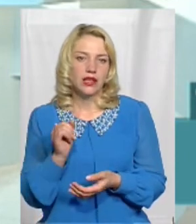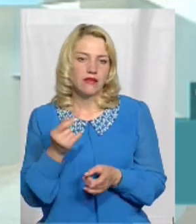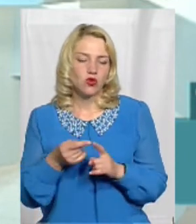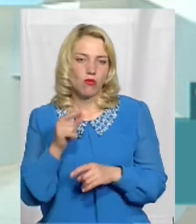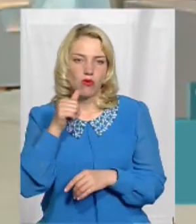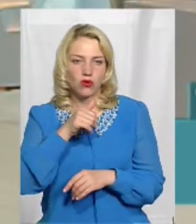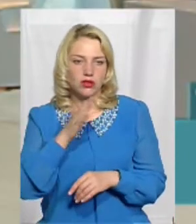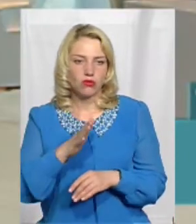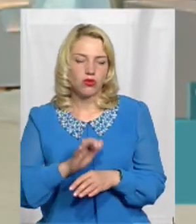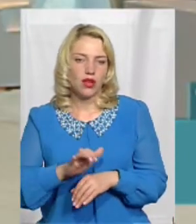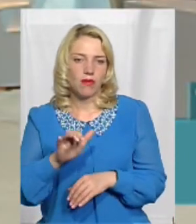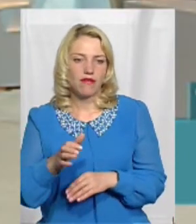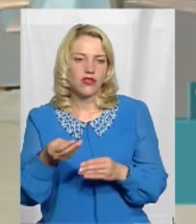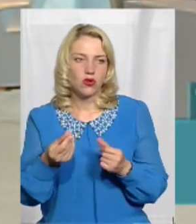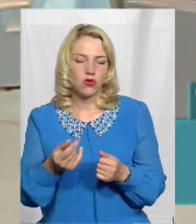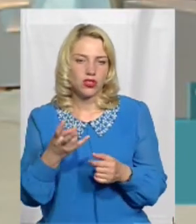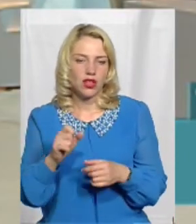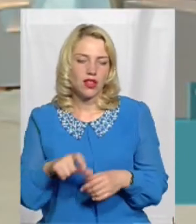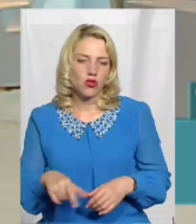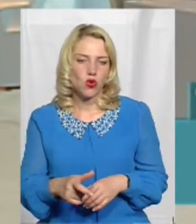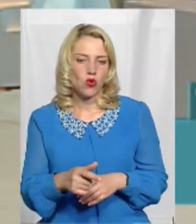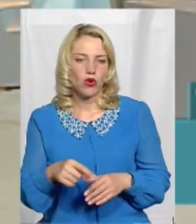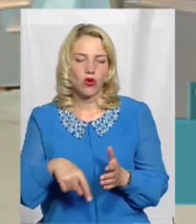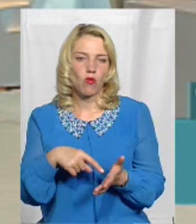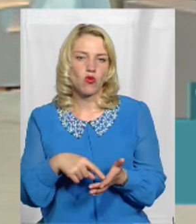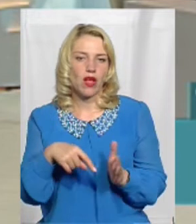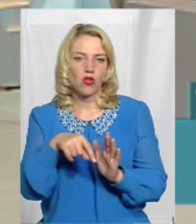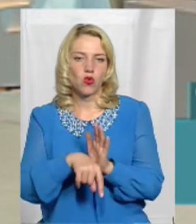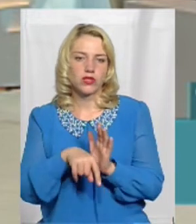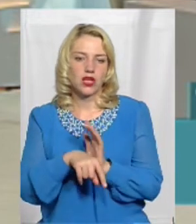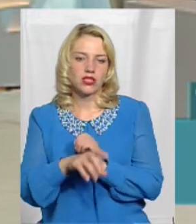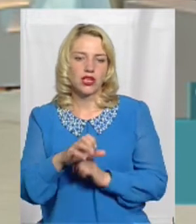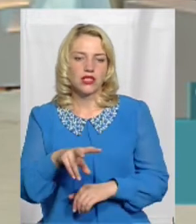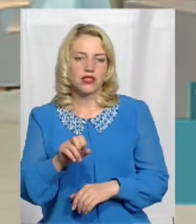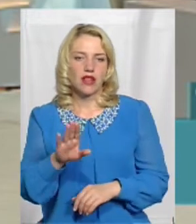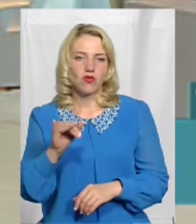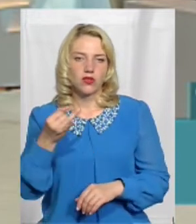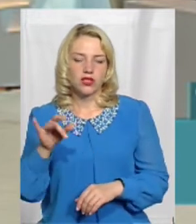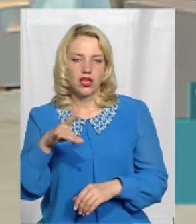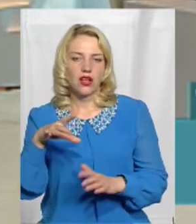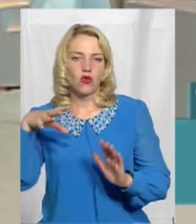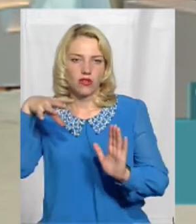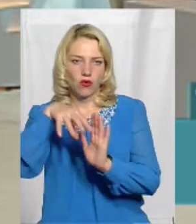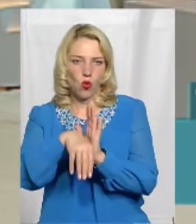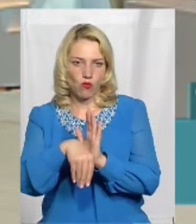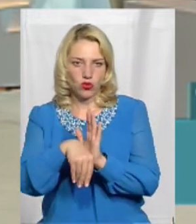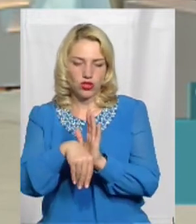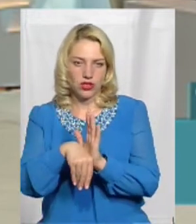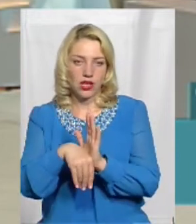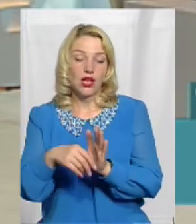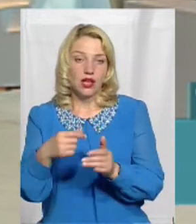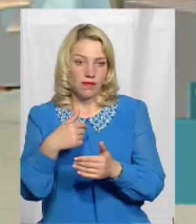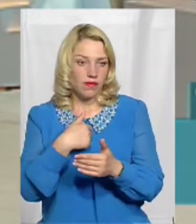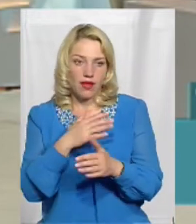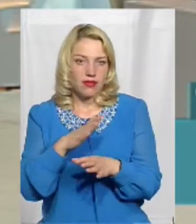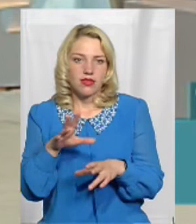році будуть направлені кошти на дороги комунального значення І Славуцький район в тому числі Так